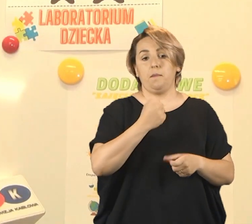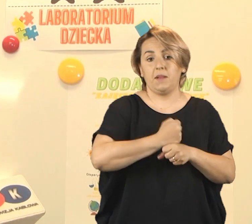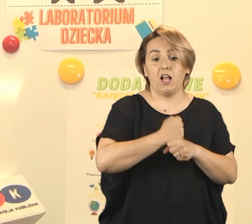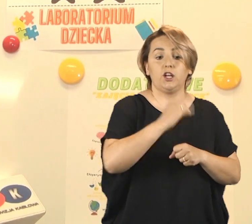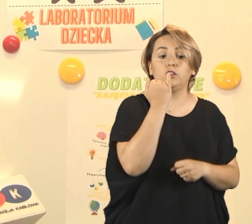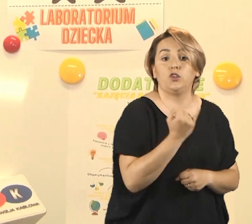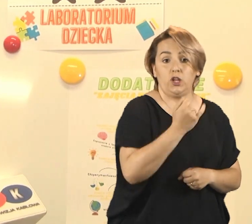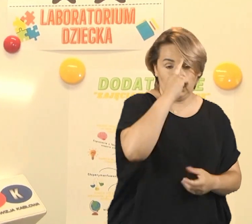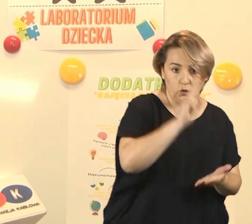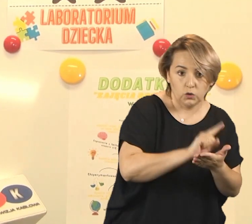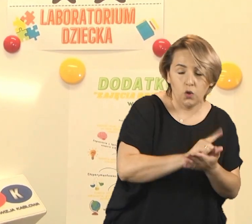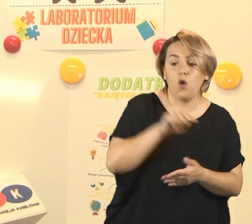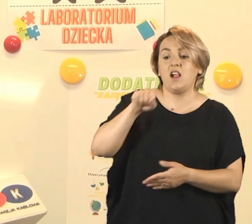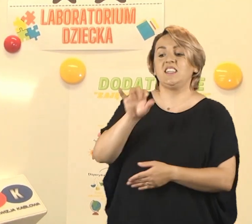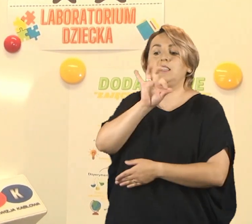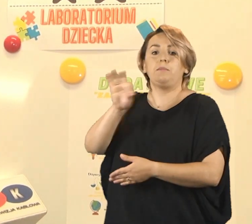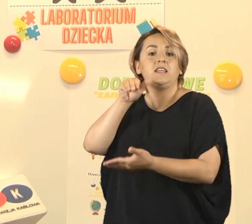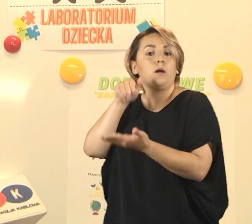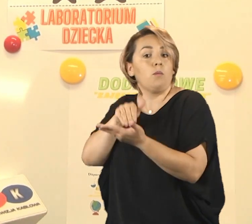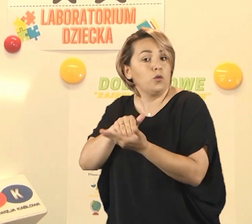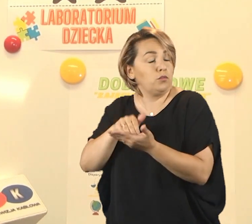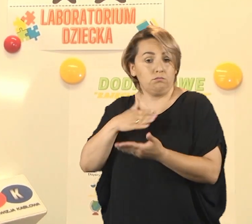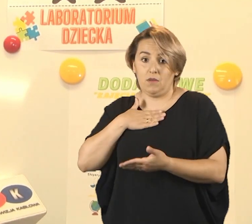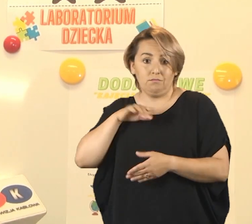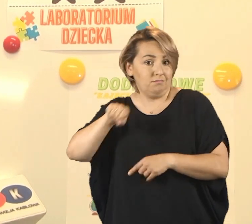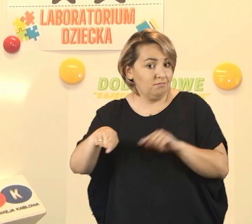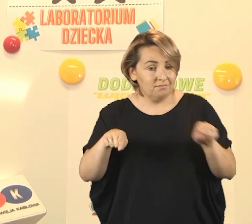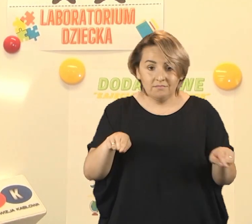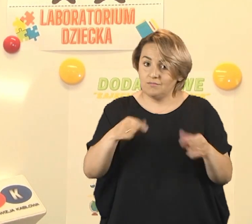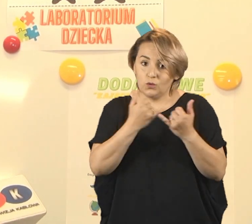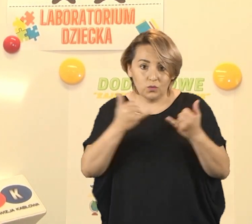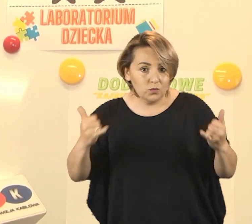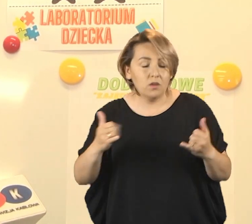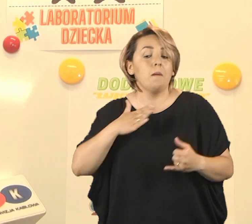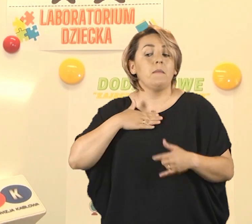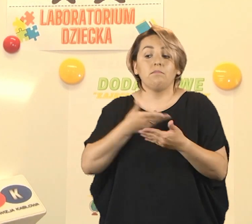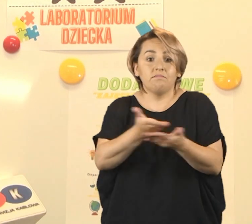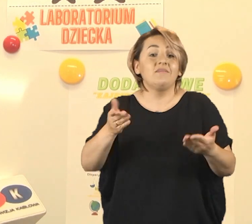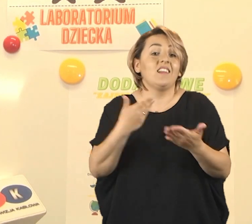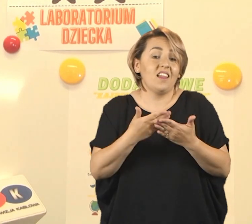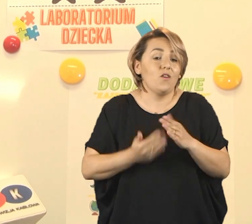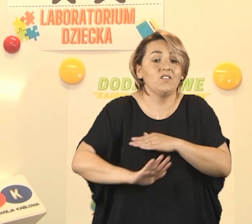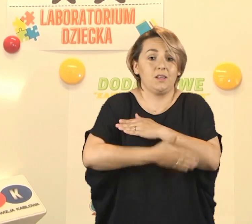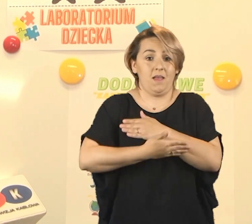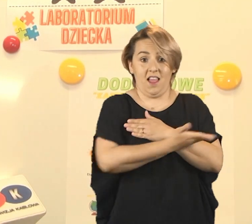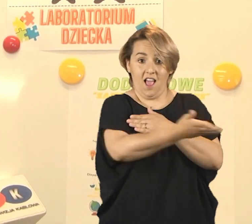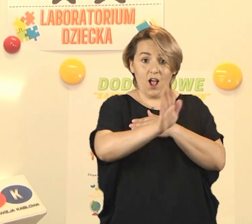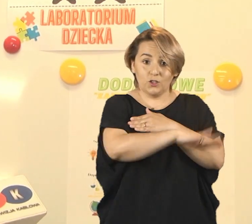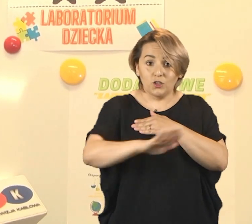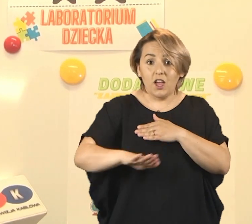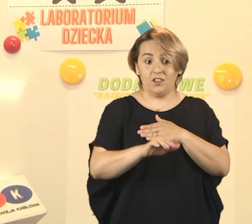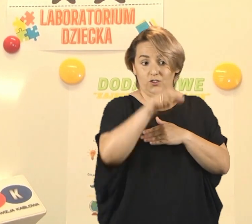zdolnym, z pracą z dzieckiem ze specjalnymi potrzebami edukacyjnymi. I one bez wątpienia wspierają rozwój